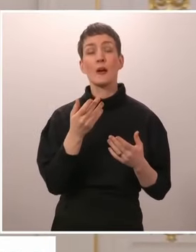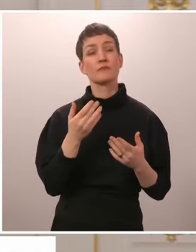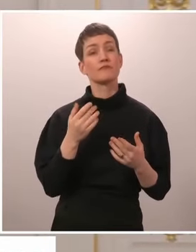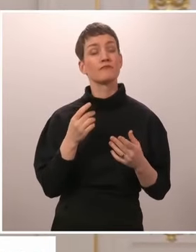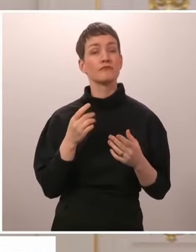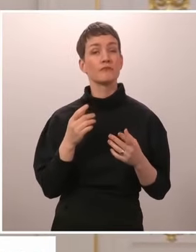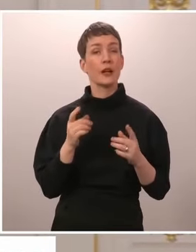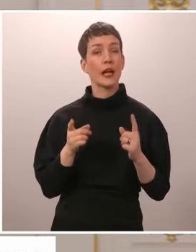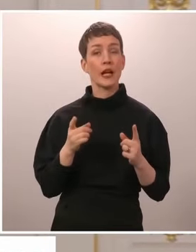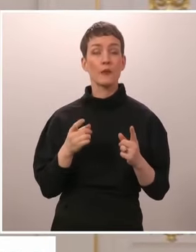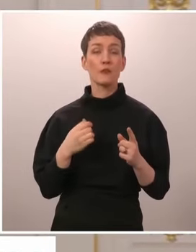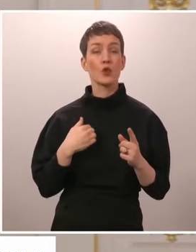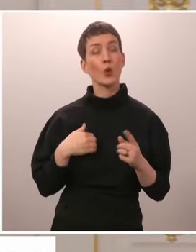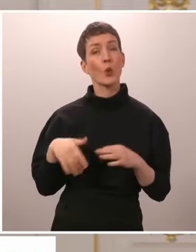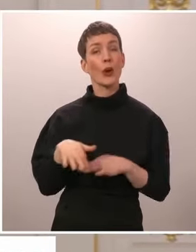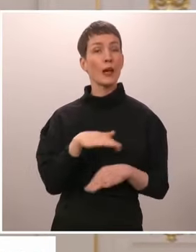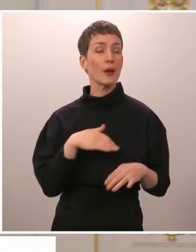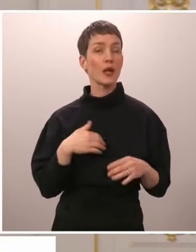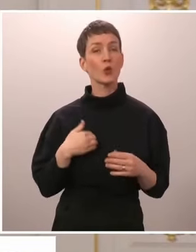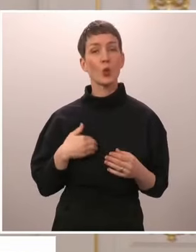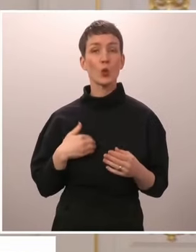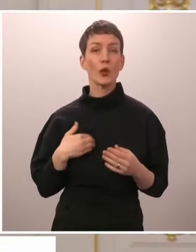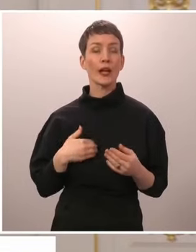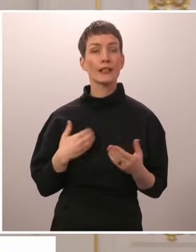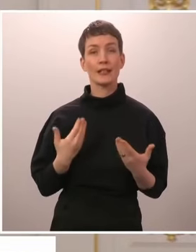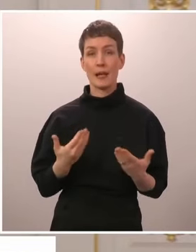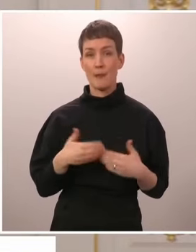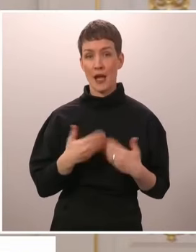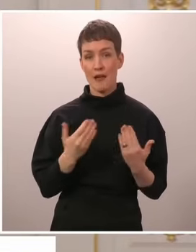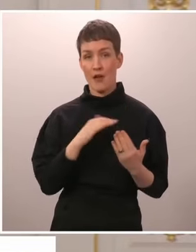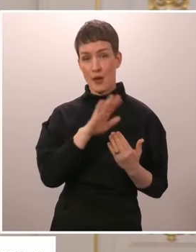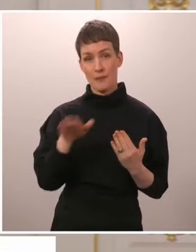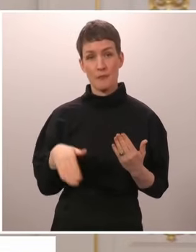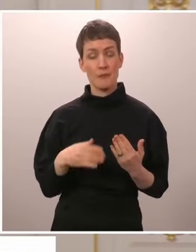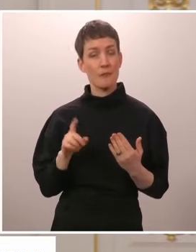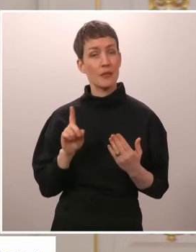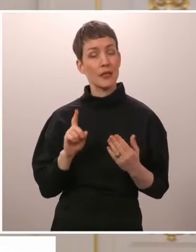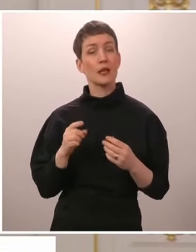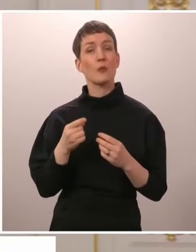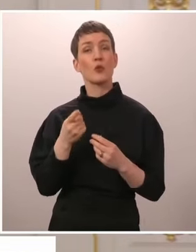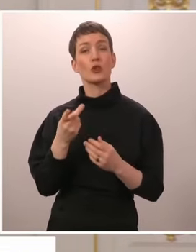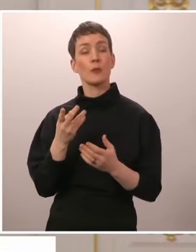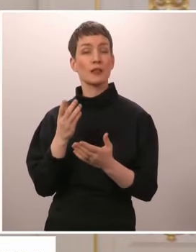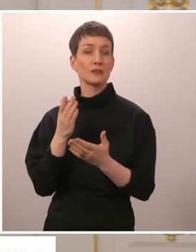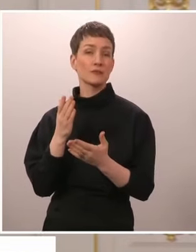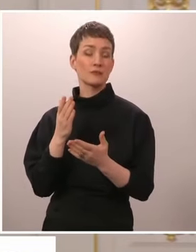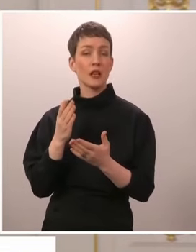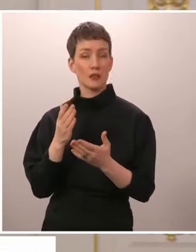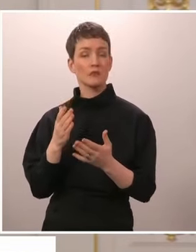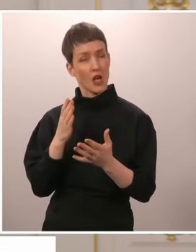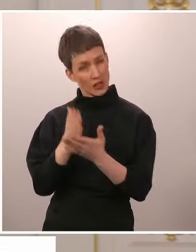tunnelmia ja tunteita tältä päivältä, ja sitten sen jälkeen muutama sana substanssista, ja